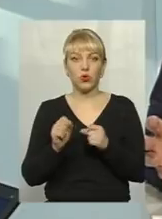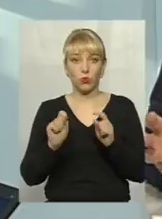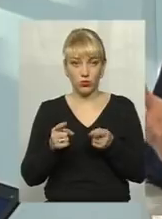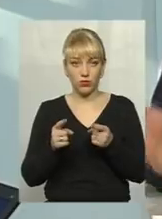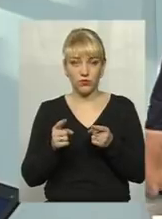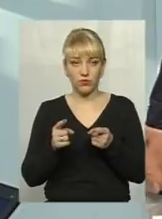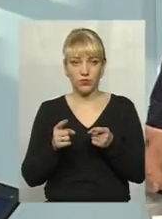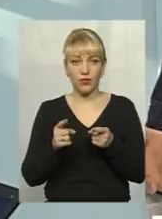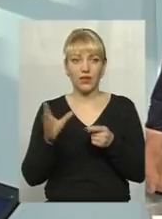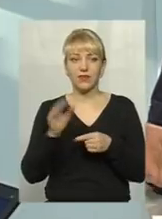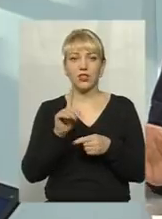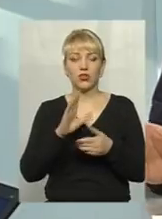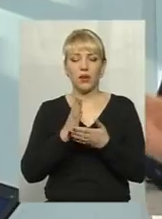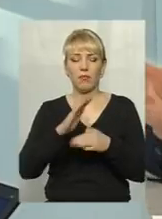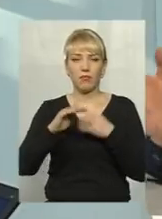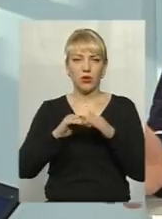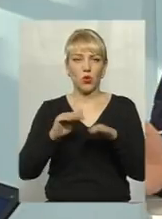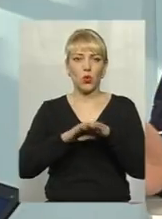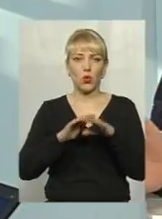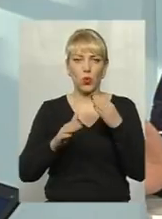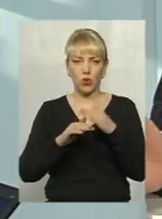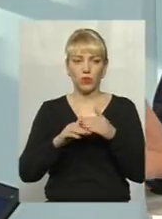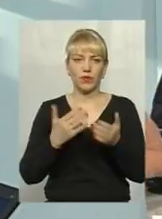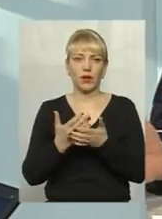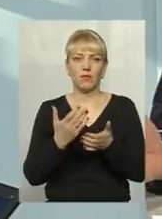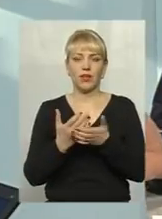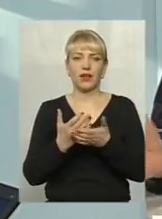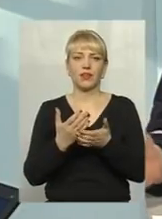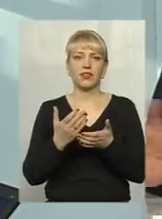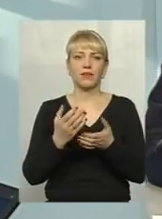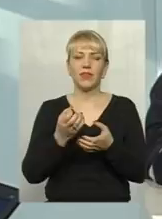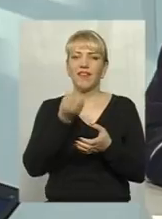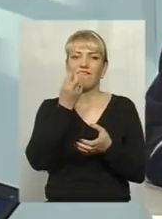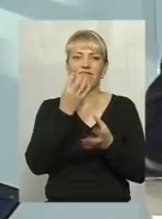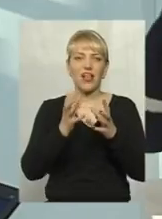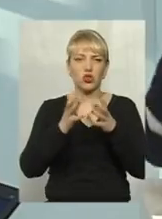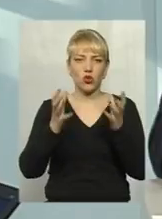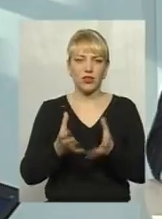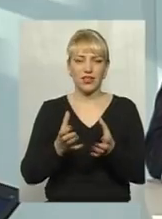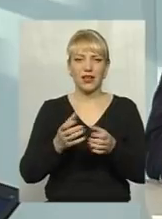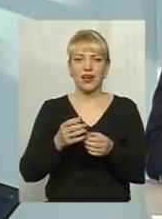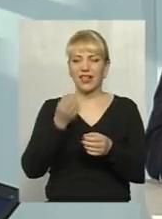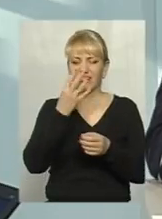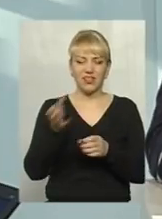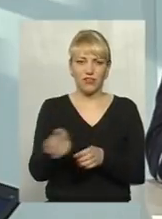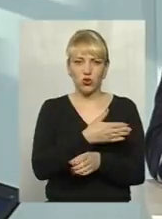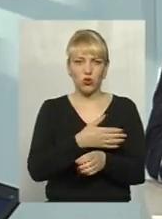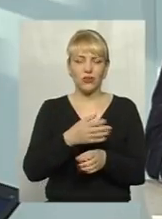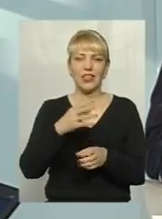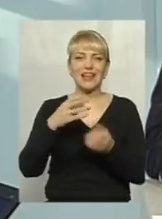Тому все, що є під рукою, це або вазон з квітами, квіти в сторону, земляю засипати,